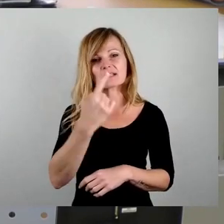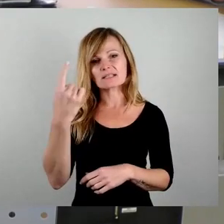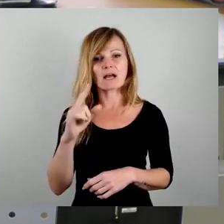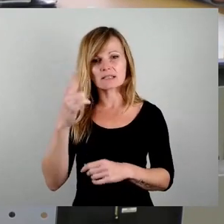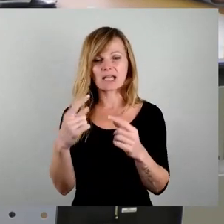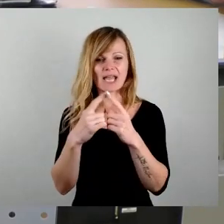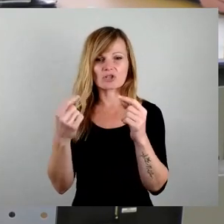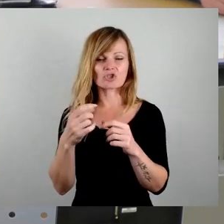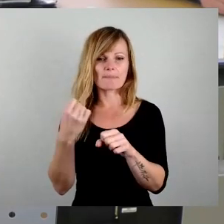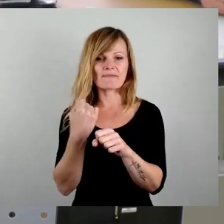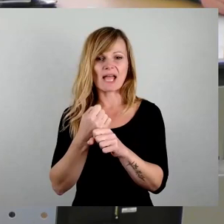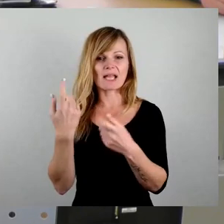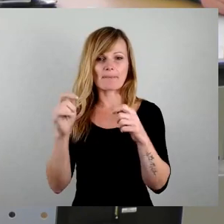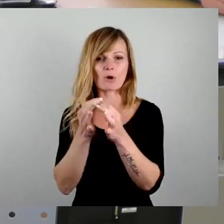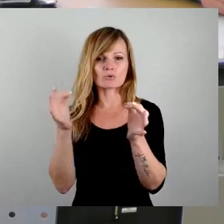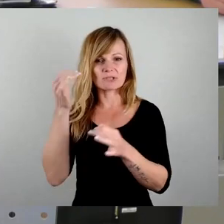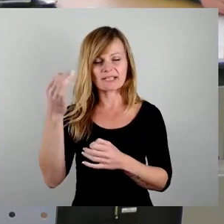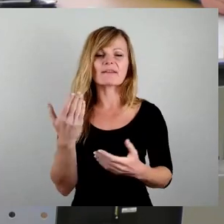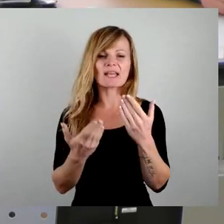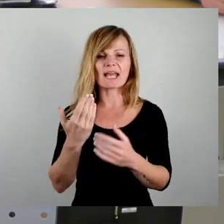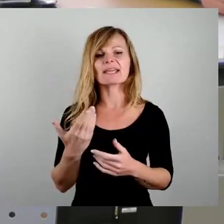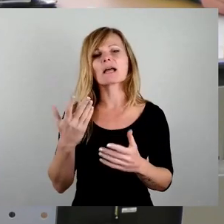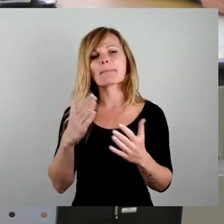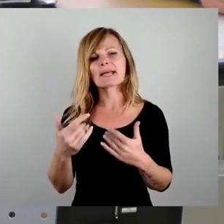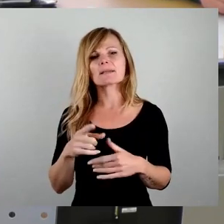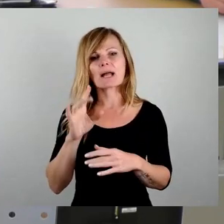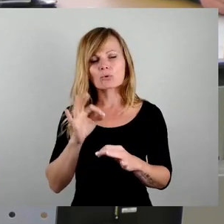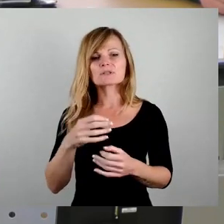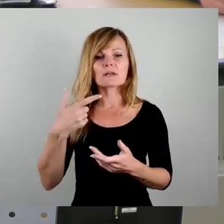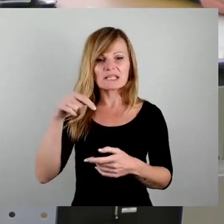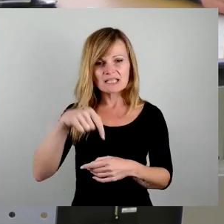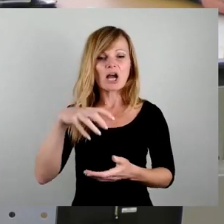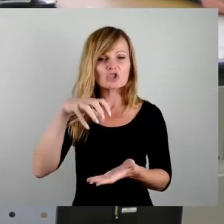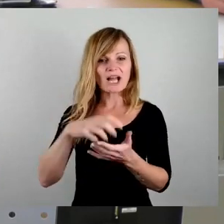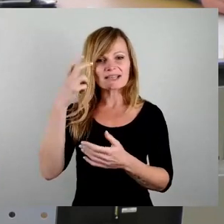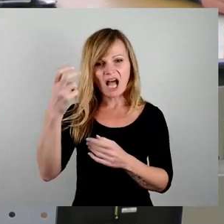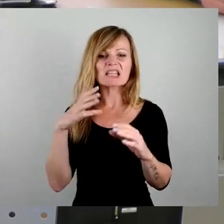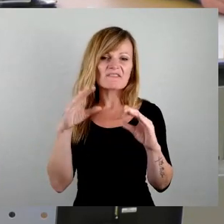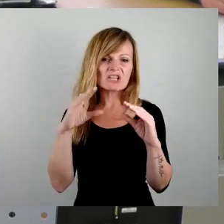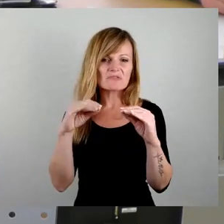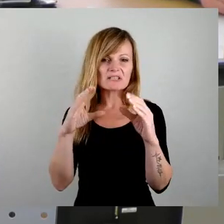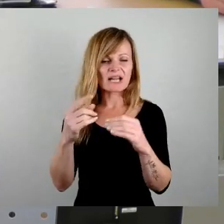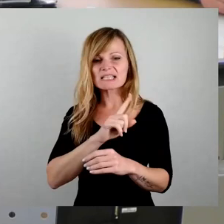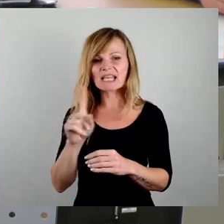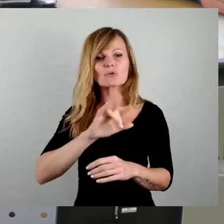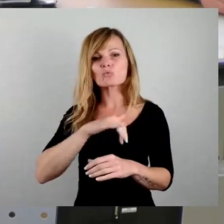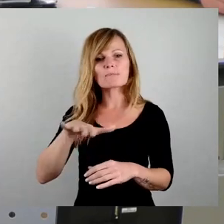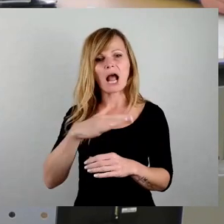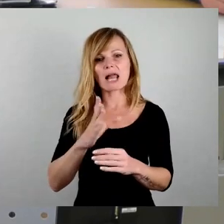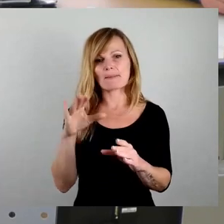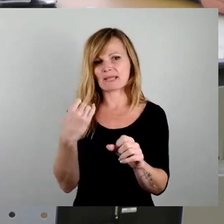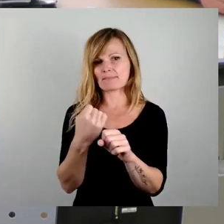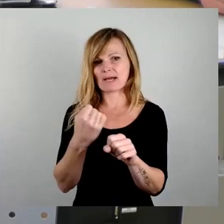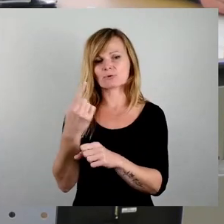nichts. Es ist vielleicht manchmal gut, dass die Quatschbude Stadtrat nicht überall mitmacht und das Verwaltung vielleicht mal schafft. Und die entscheidenden